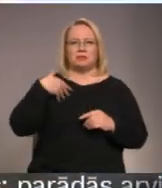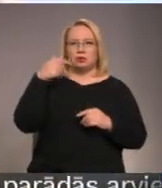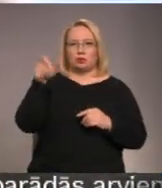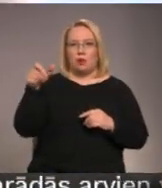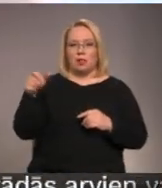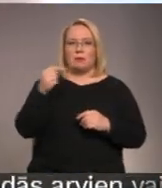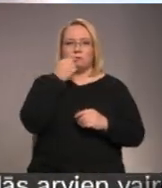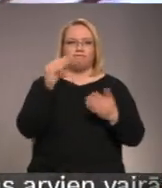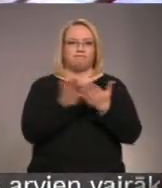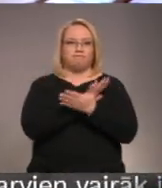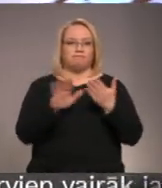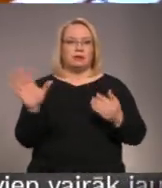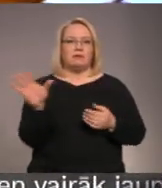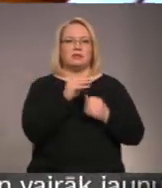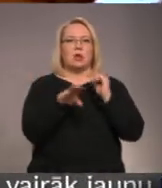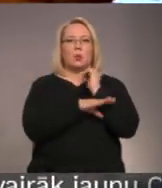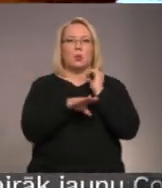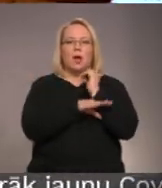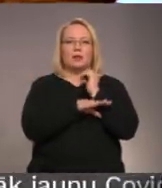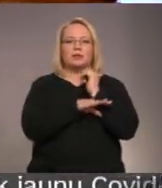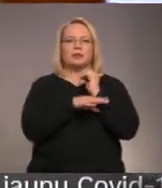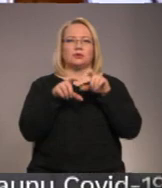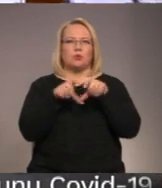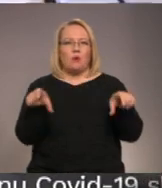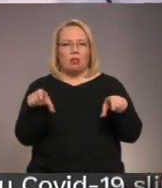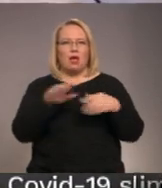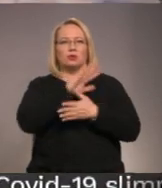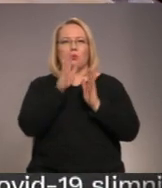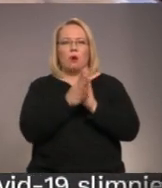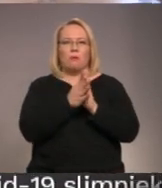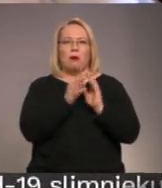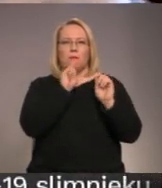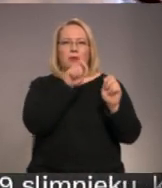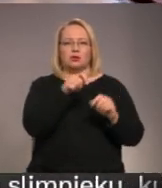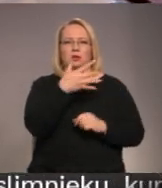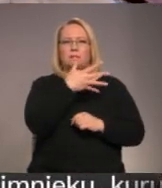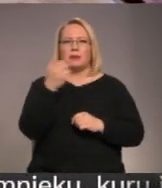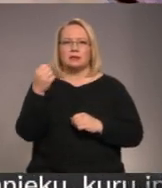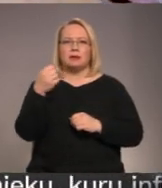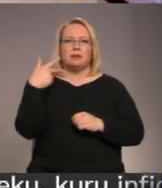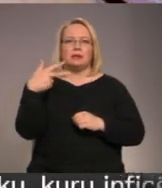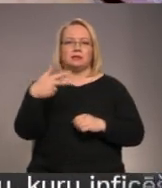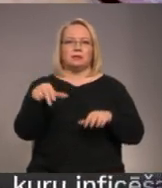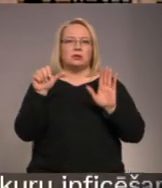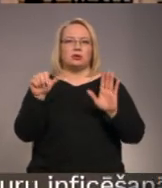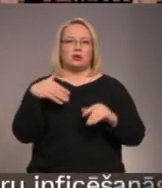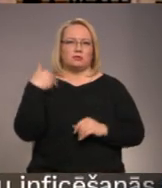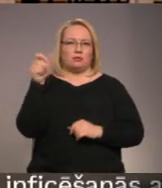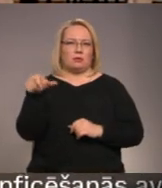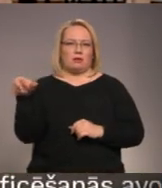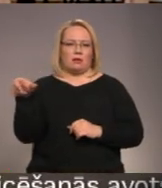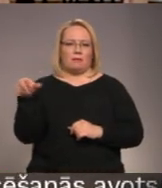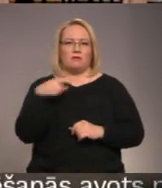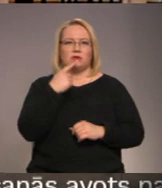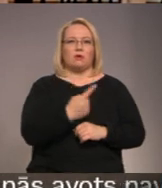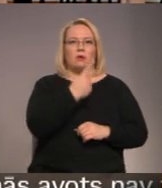Savukārt brīvu pušdienas visās koknesis novada mācība iestādēs kopā piešķietas 536 audzēkņiem. No 1.